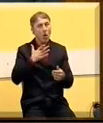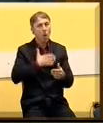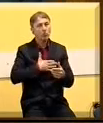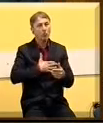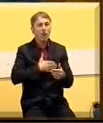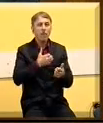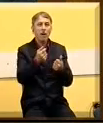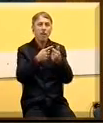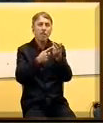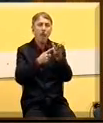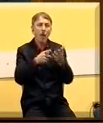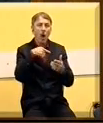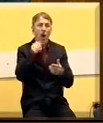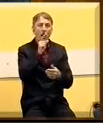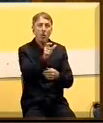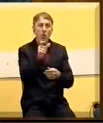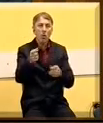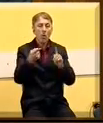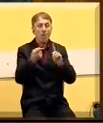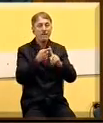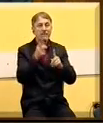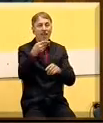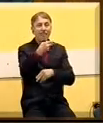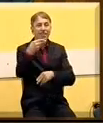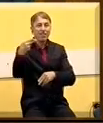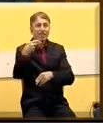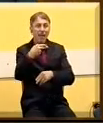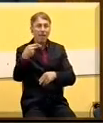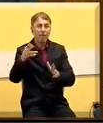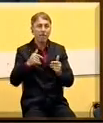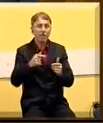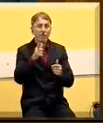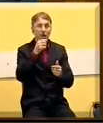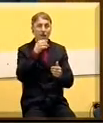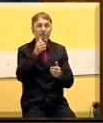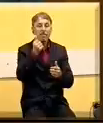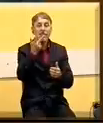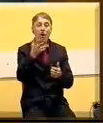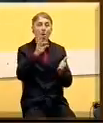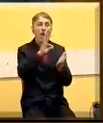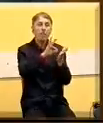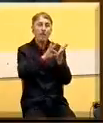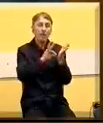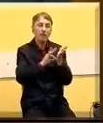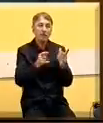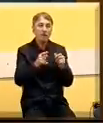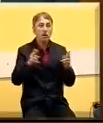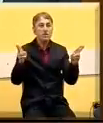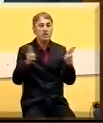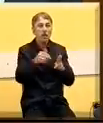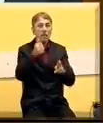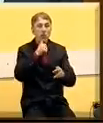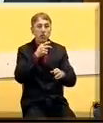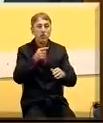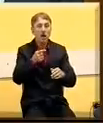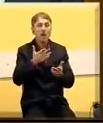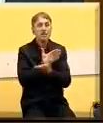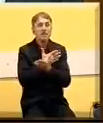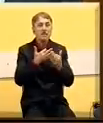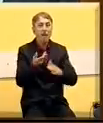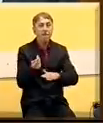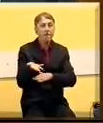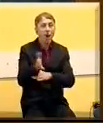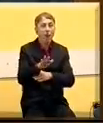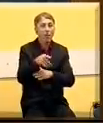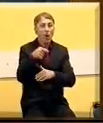nekoliko rečenica da kažem na tu temu i da skrenem pažnju na nekoliko detalja. Ukupno smanjenje budžetskih sredstava za poljoprivred u